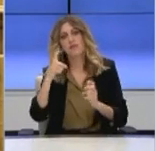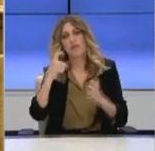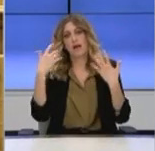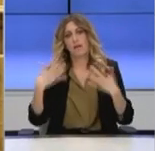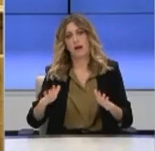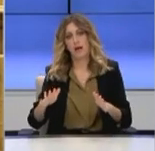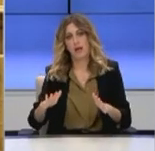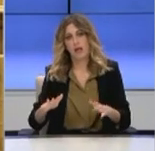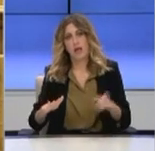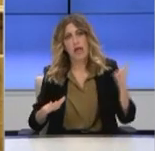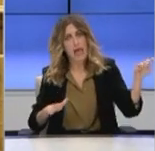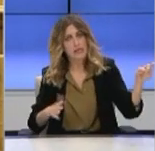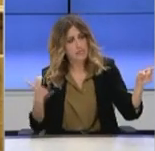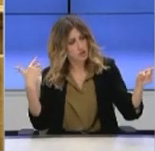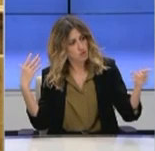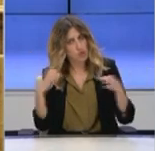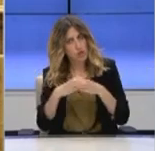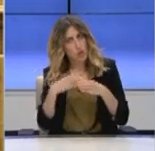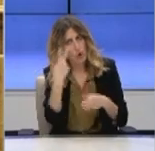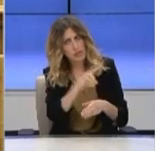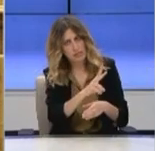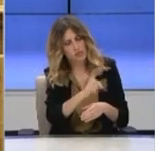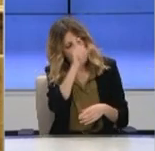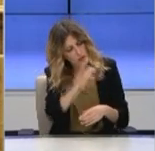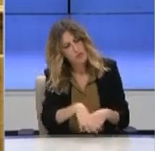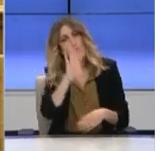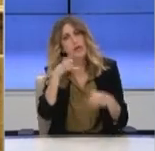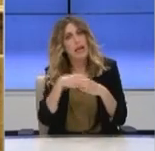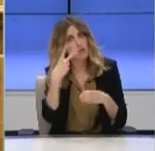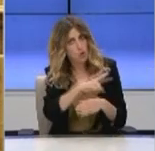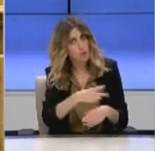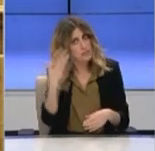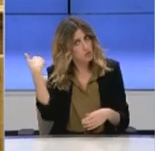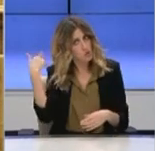Τότε τα έλεγε και το κόμμα σας. Εσείς μπορεί όχι. Αλλά άλλοι στο κόμμα σας, τότε το λέγατε.